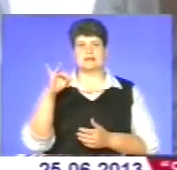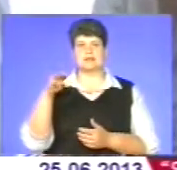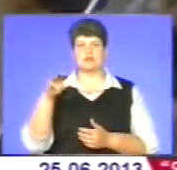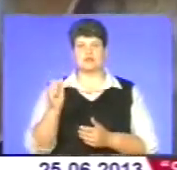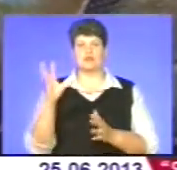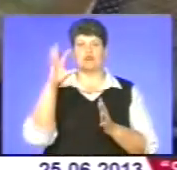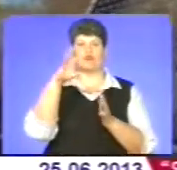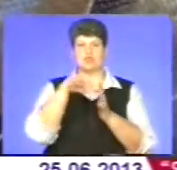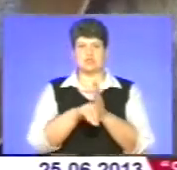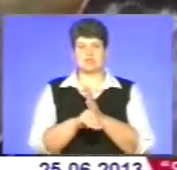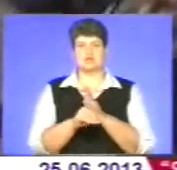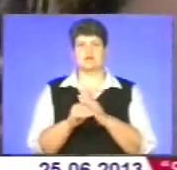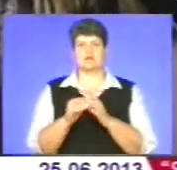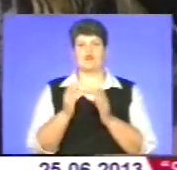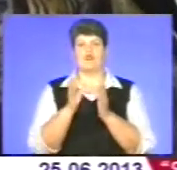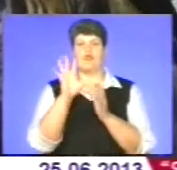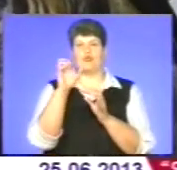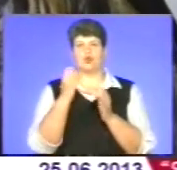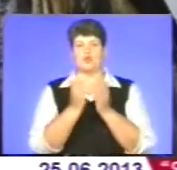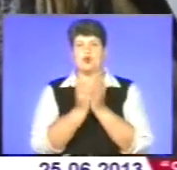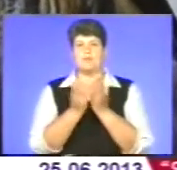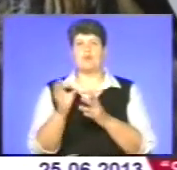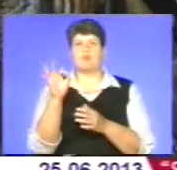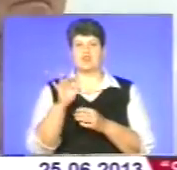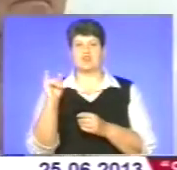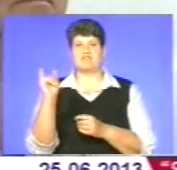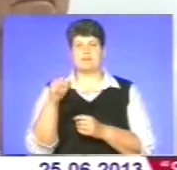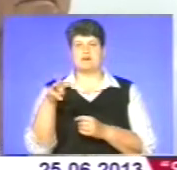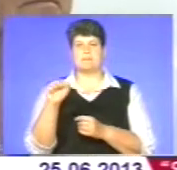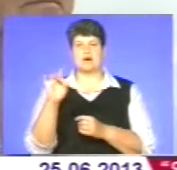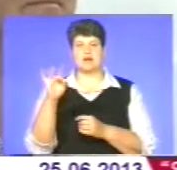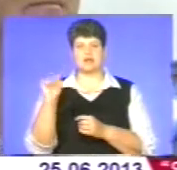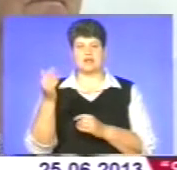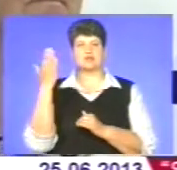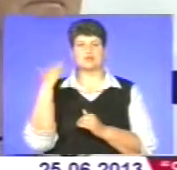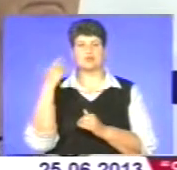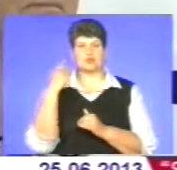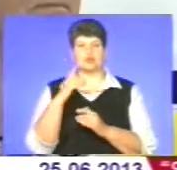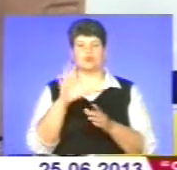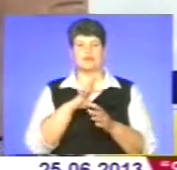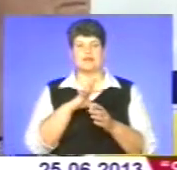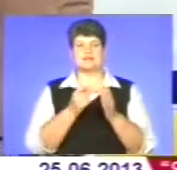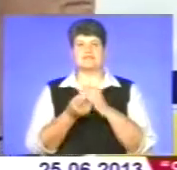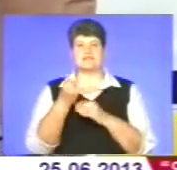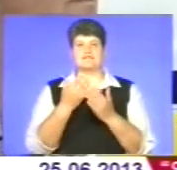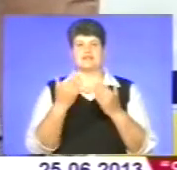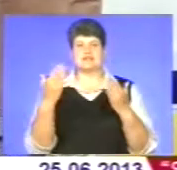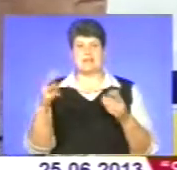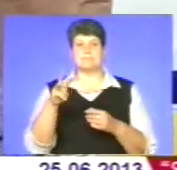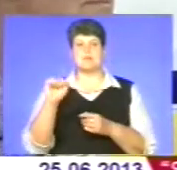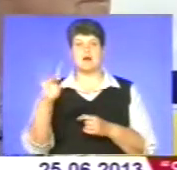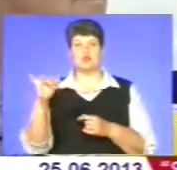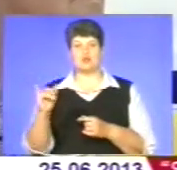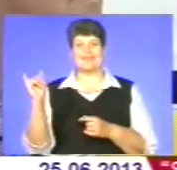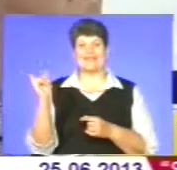фотоальбому про Івана Марчука. Коли в архіві десі років тому назад з'явилася виставка Марчук і тернополяни,